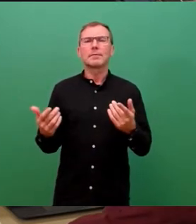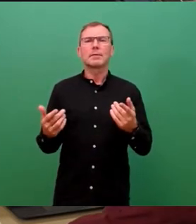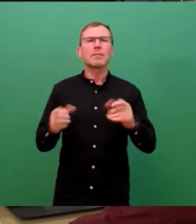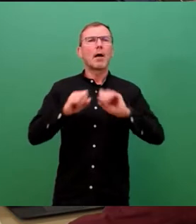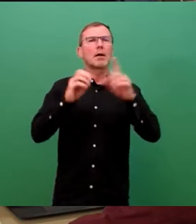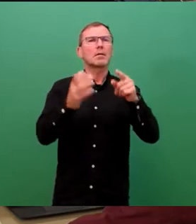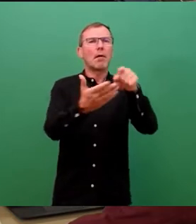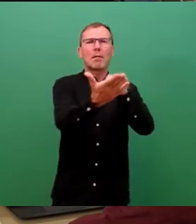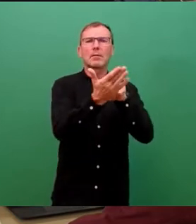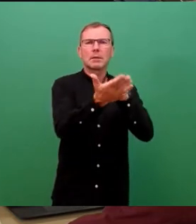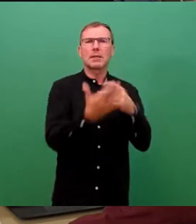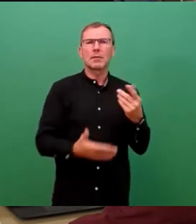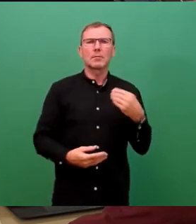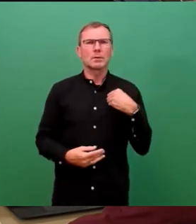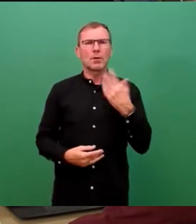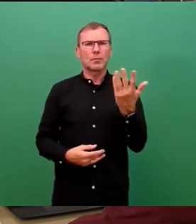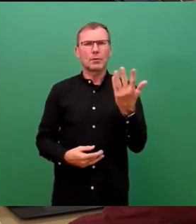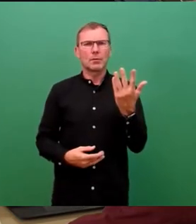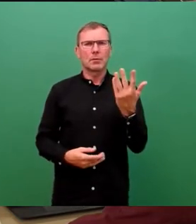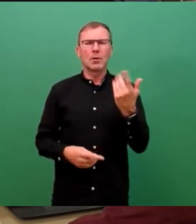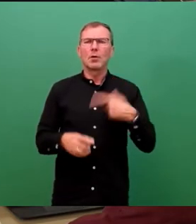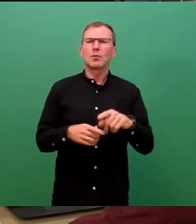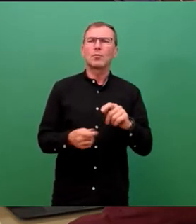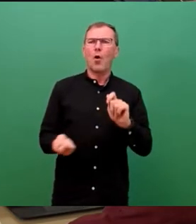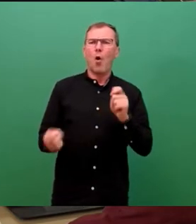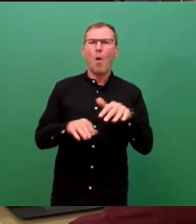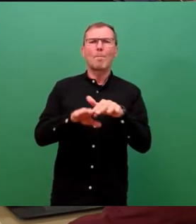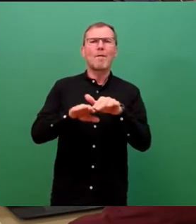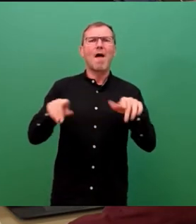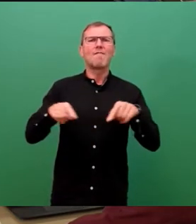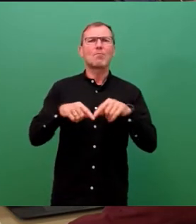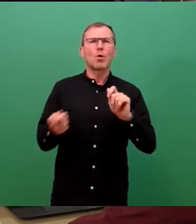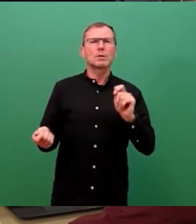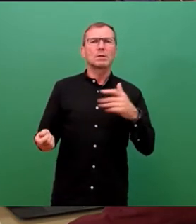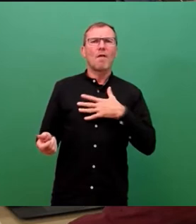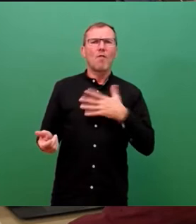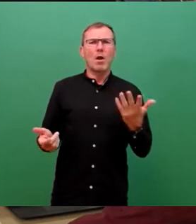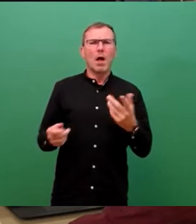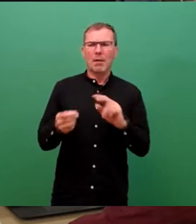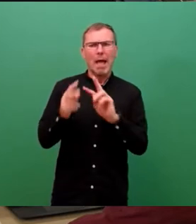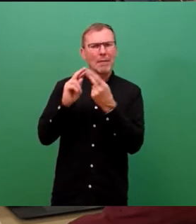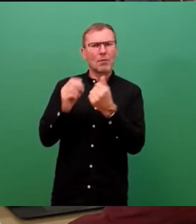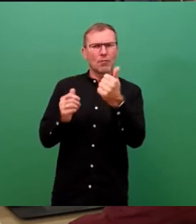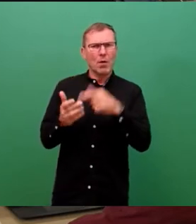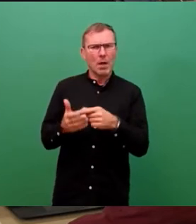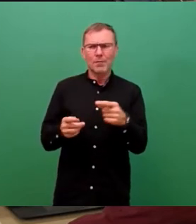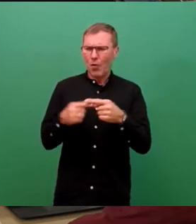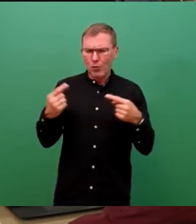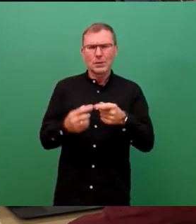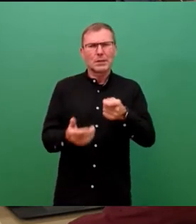wurde, auch durch eine entsprechende Umwidmungsvorlage, dass diese für den Grundstückskauf